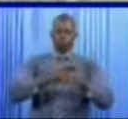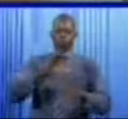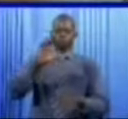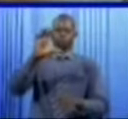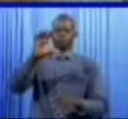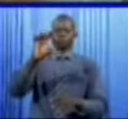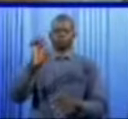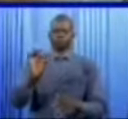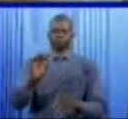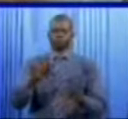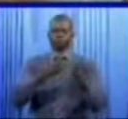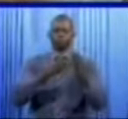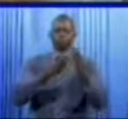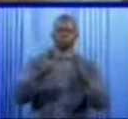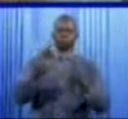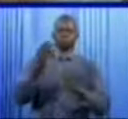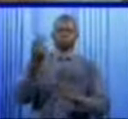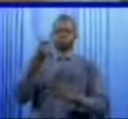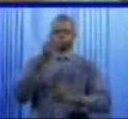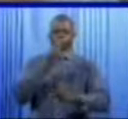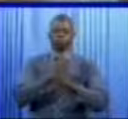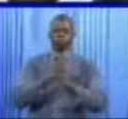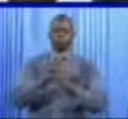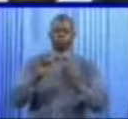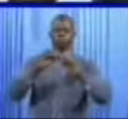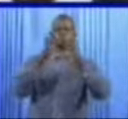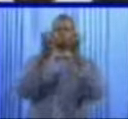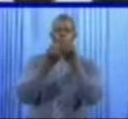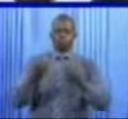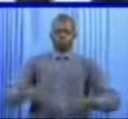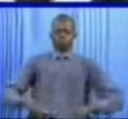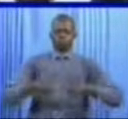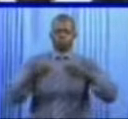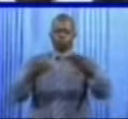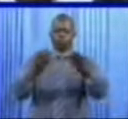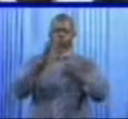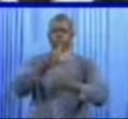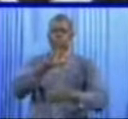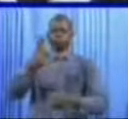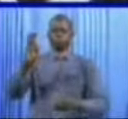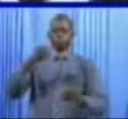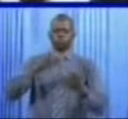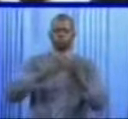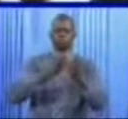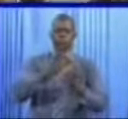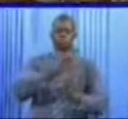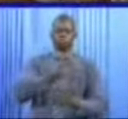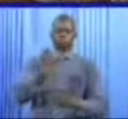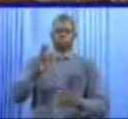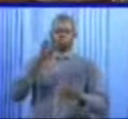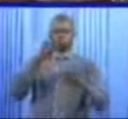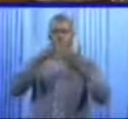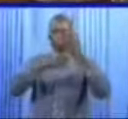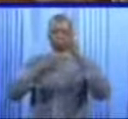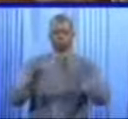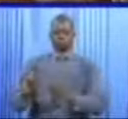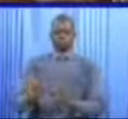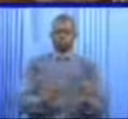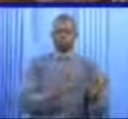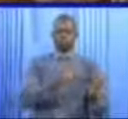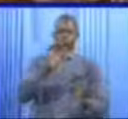622 charrues sur les trois ans, sa structure a livré 56 432 charrues, soit un taux de réalisation de